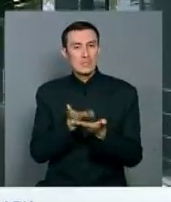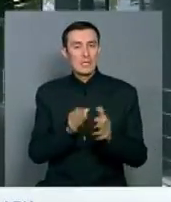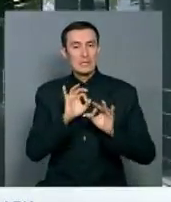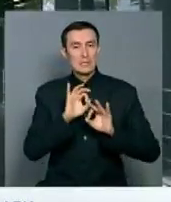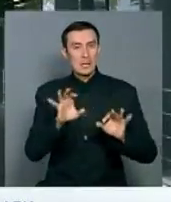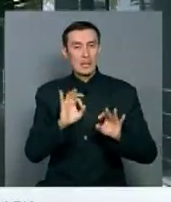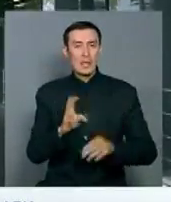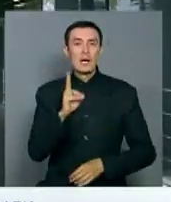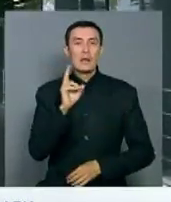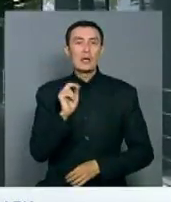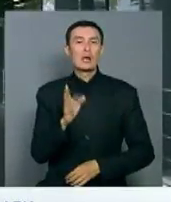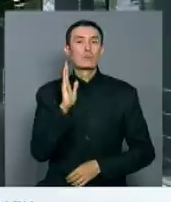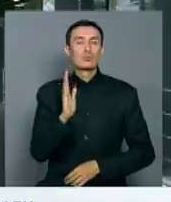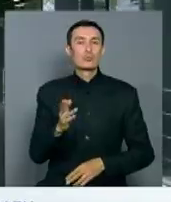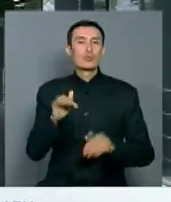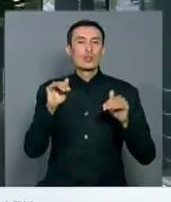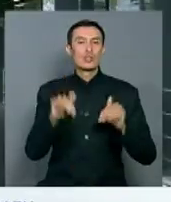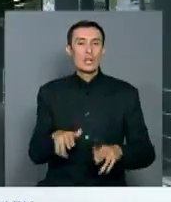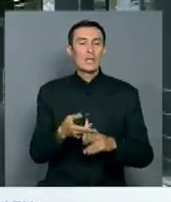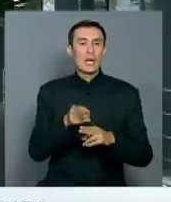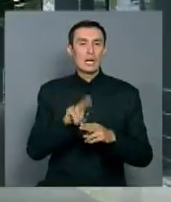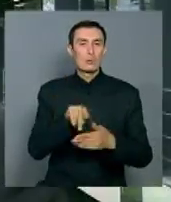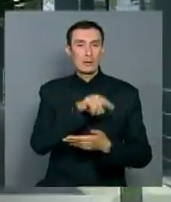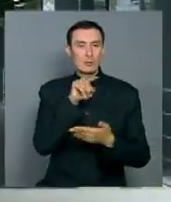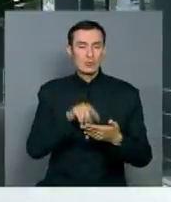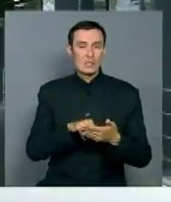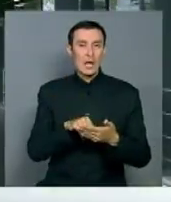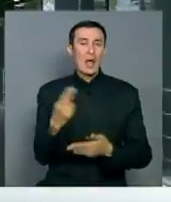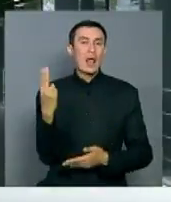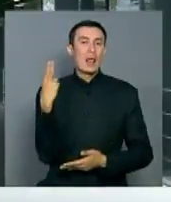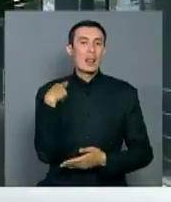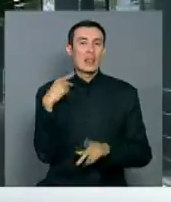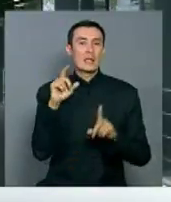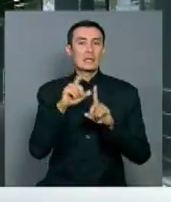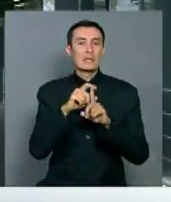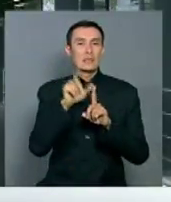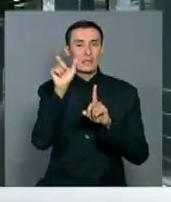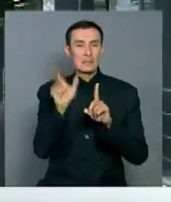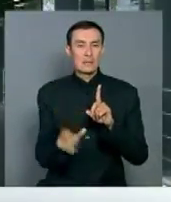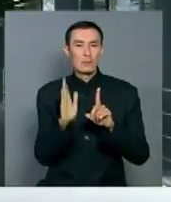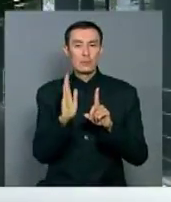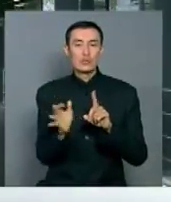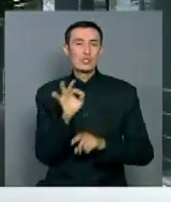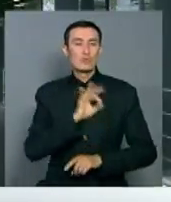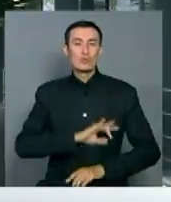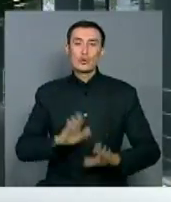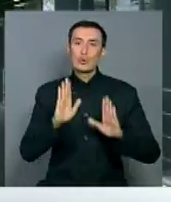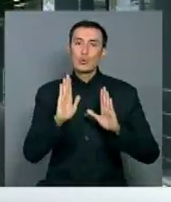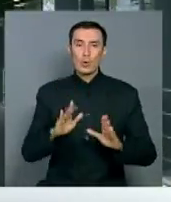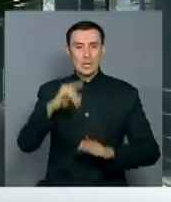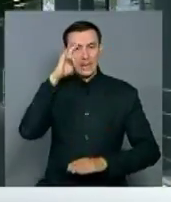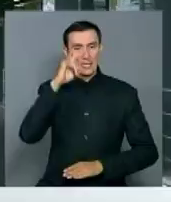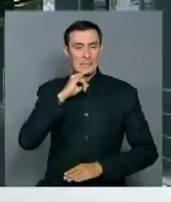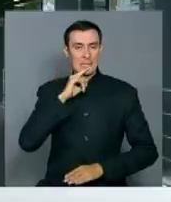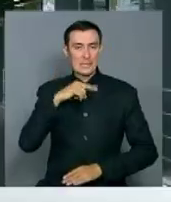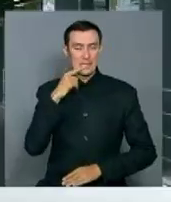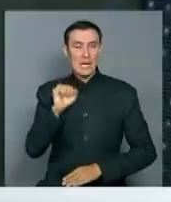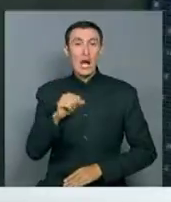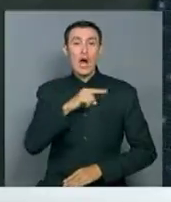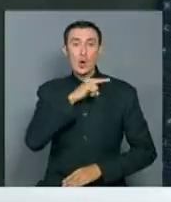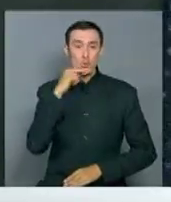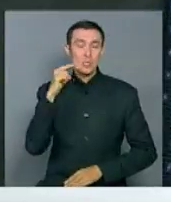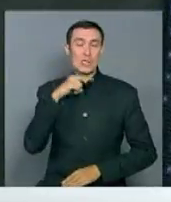эта проблема будет решаться. То есть на латиницу будет переходить только казахский язык, а русский язык будет